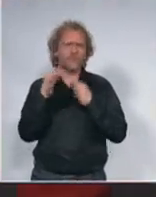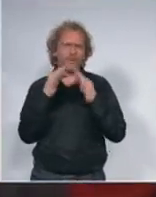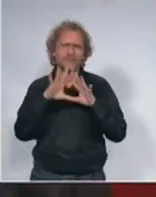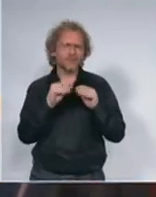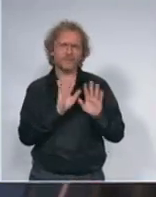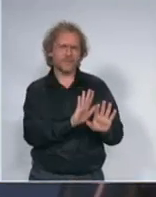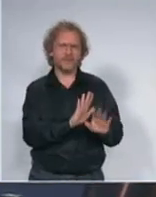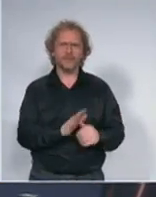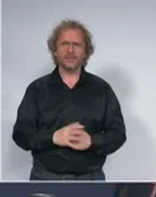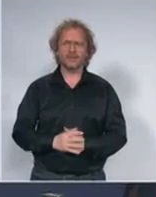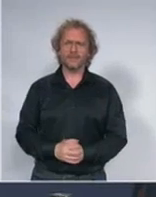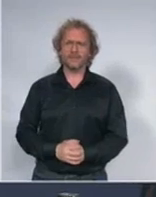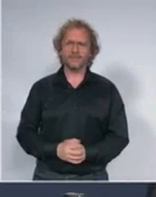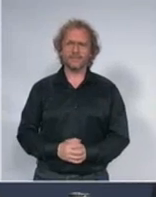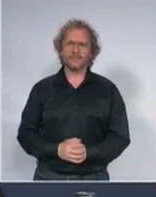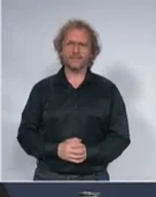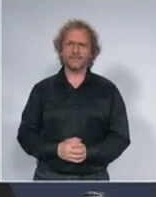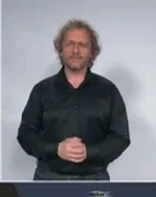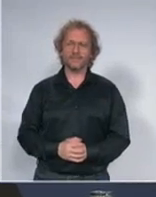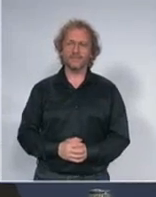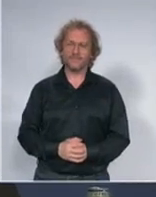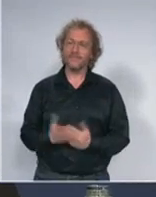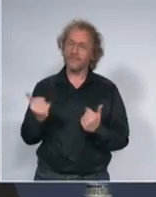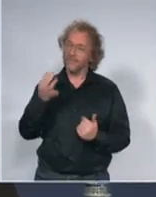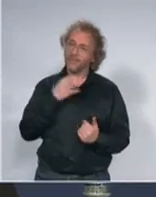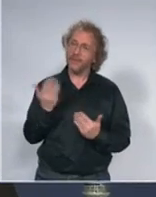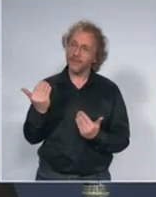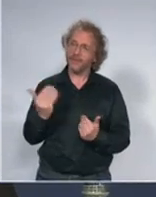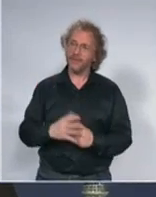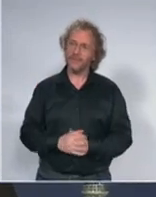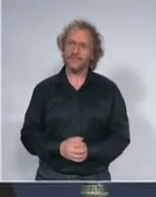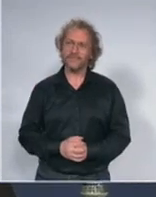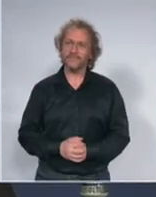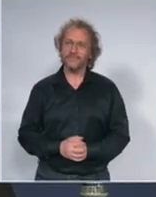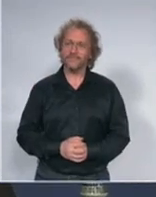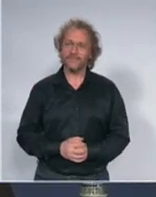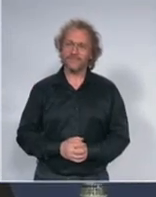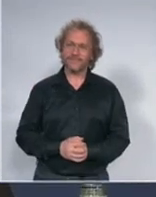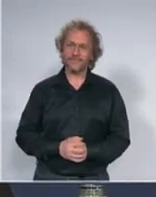a ko ajde pitajte pitajte pitajte ne